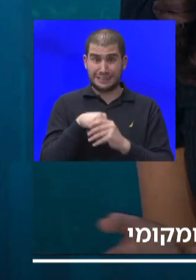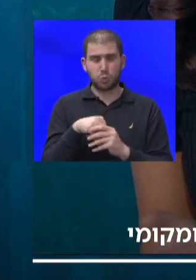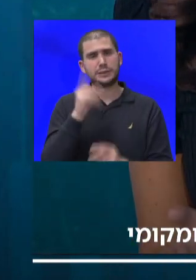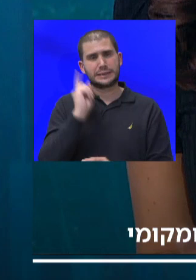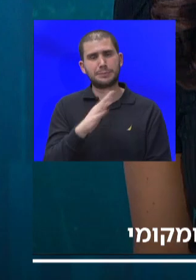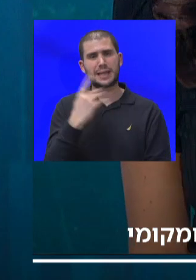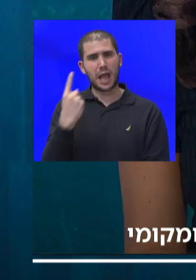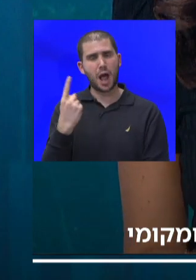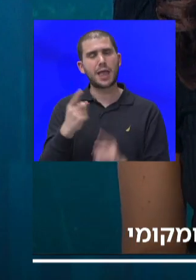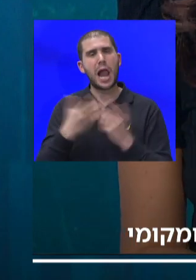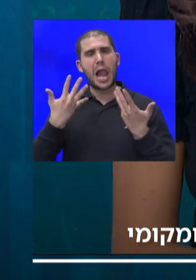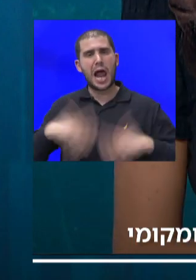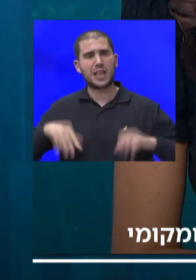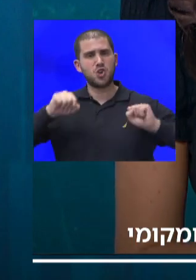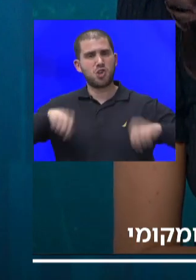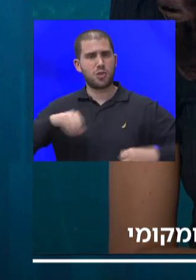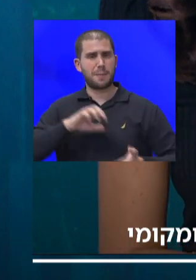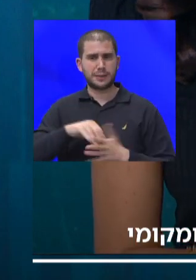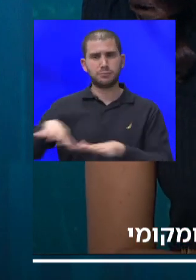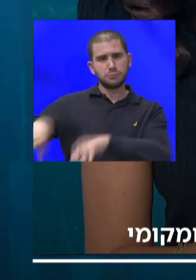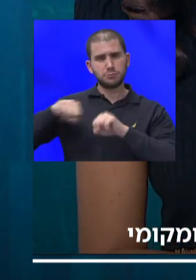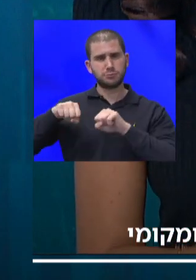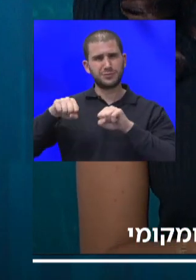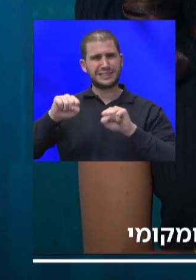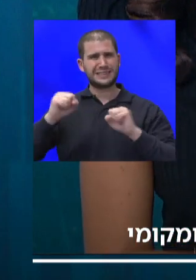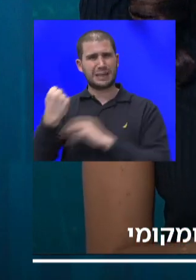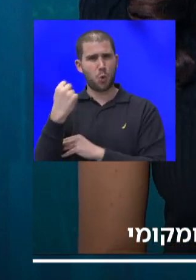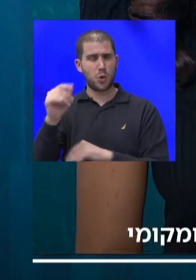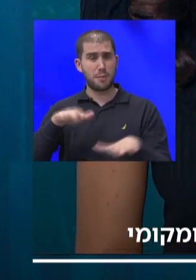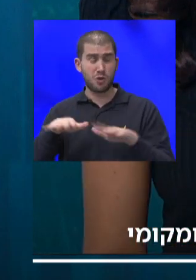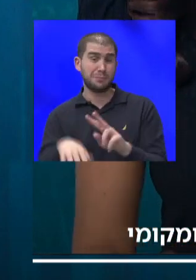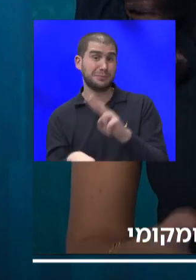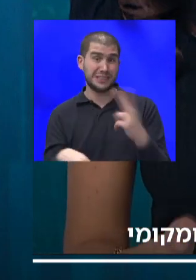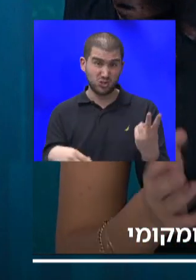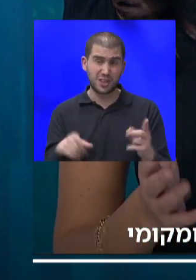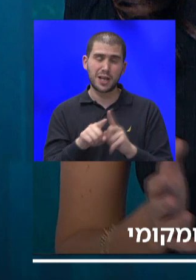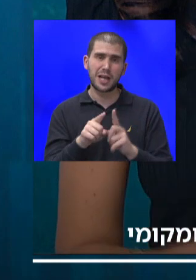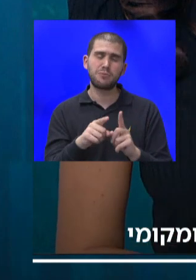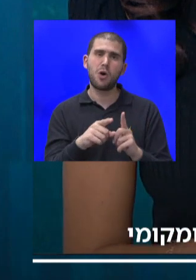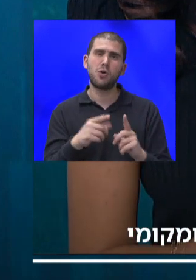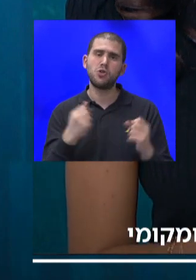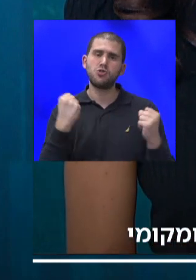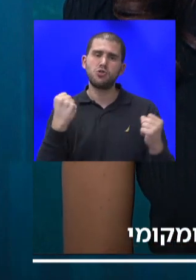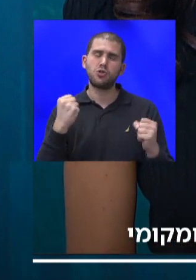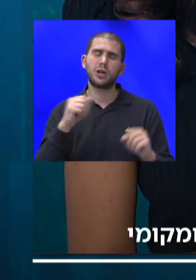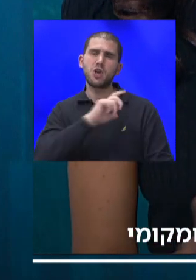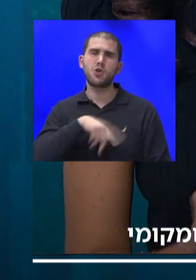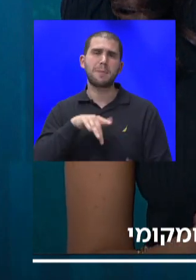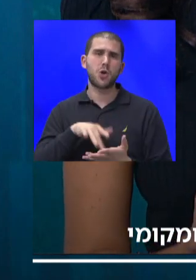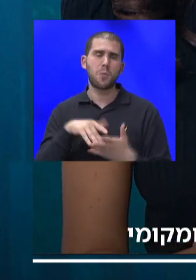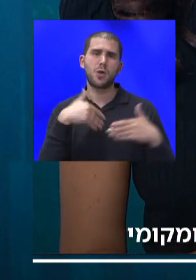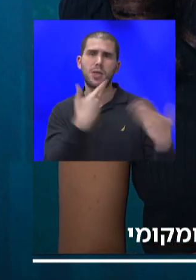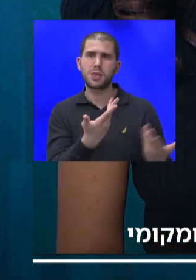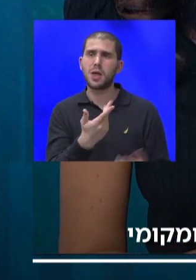השלטון המרכזי, לקחת סמכויות מהממשלה, מצד שני בלקיחה של סמכויות מהרשויות המקומיות. אתה לא חושב שלא יהיה כאן שיתוף פעולה